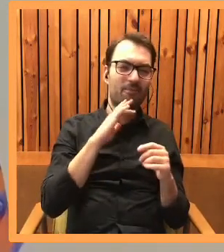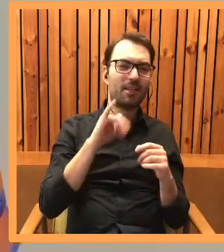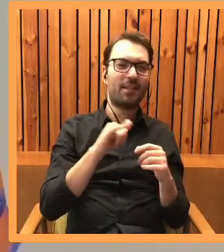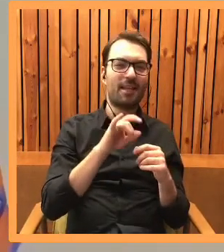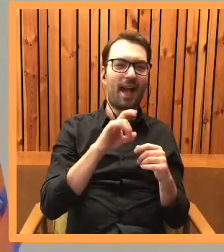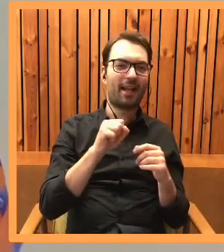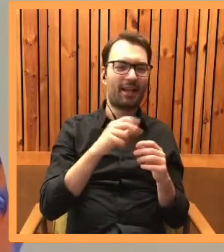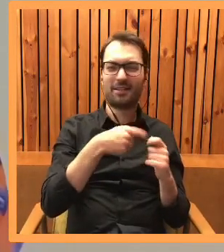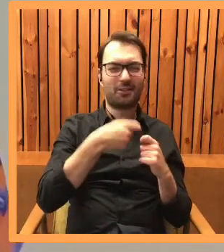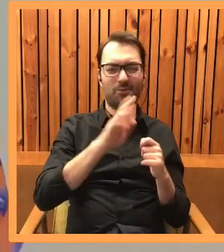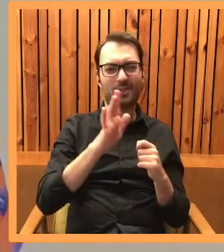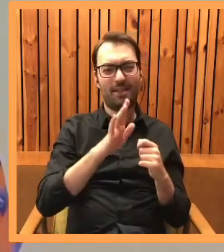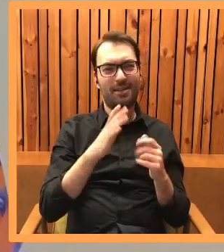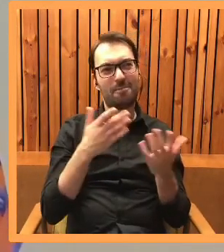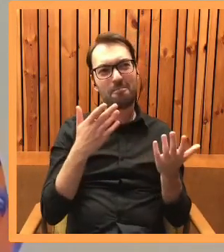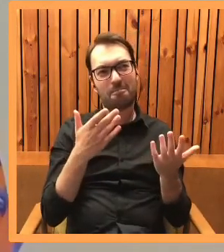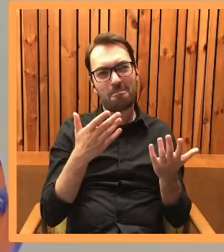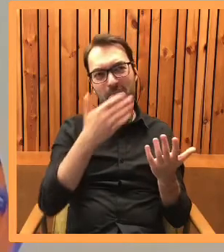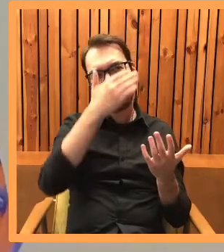dopisana.